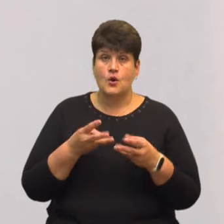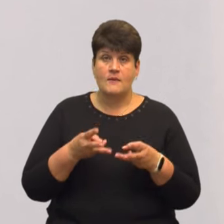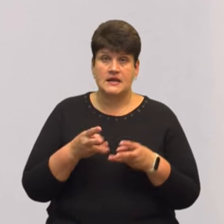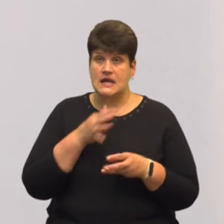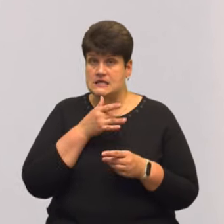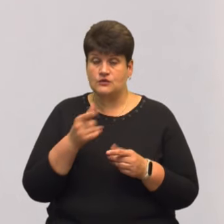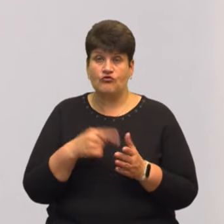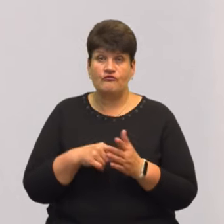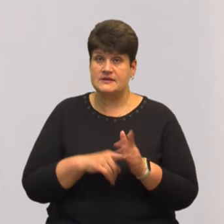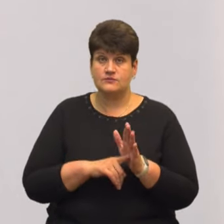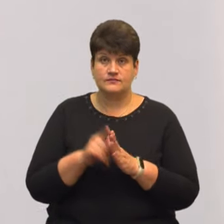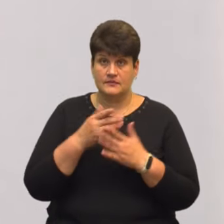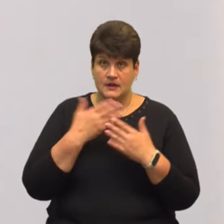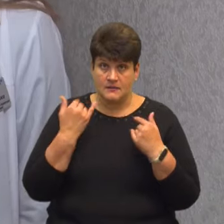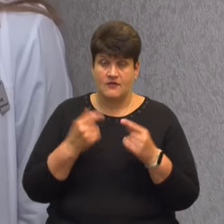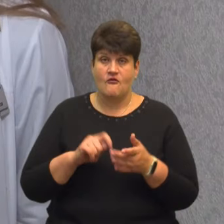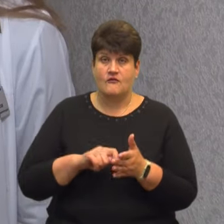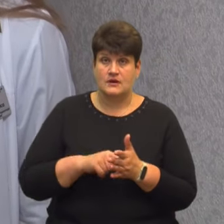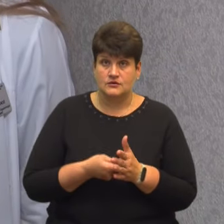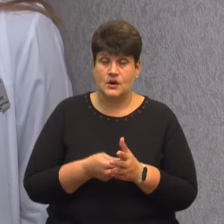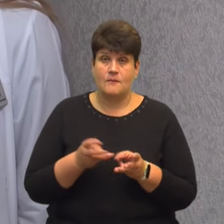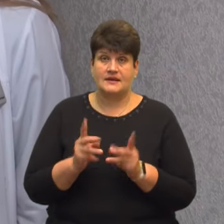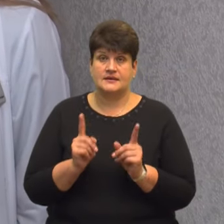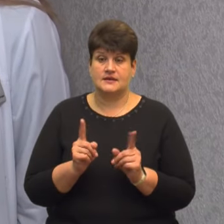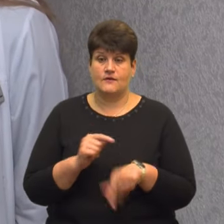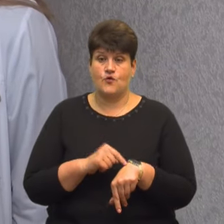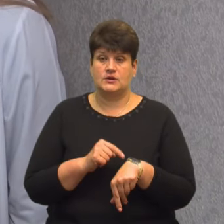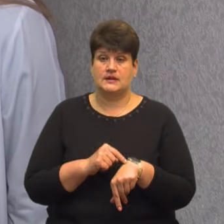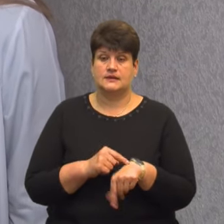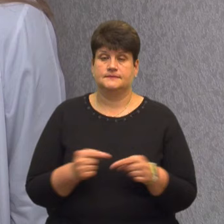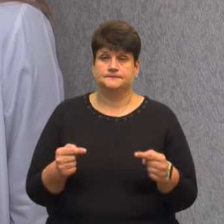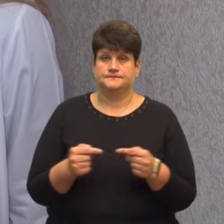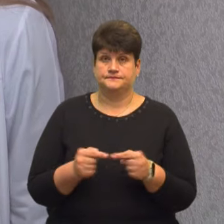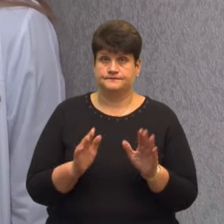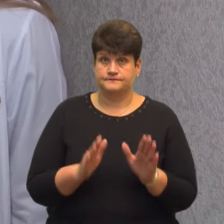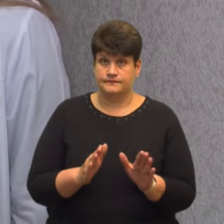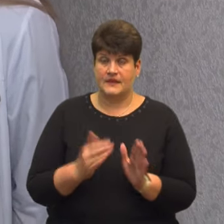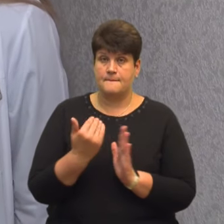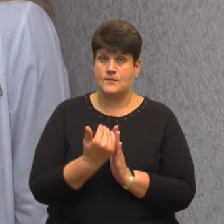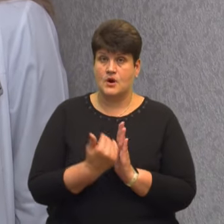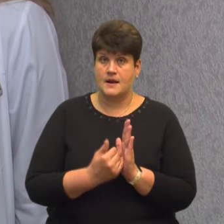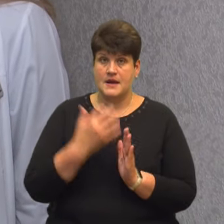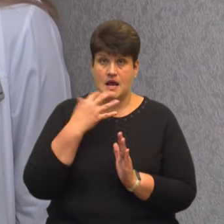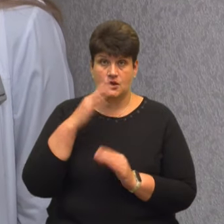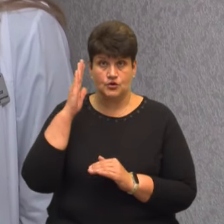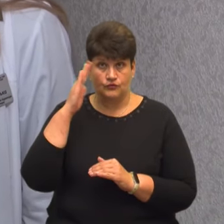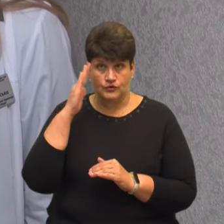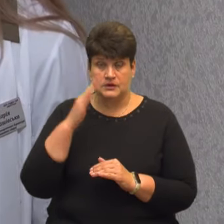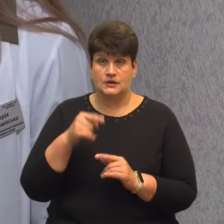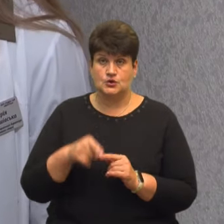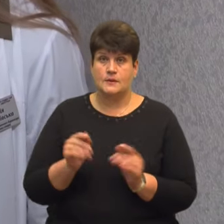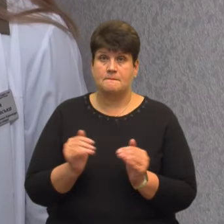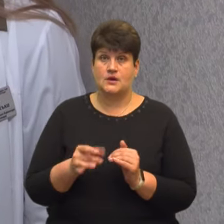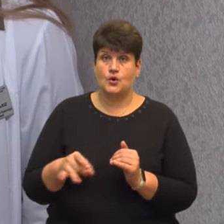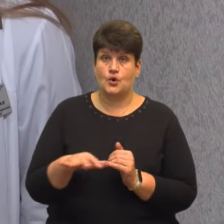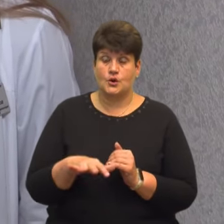почався, опалення вмикають в певні години. Опалення в нас включається по графіку гарячої води даного мікрорайону,